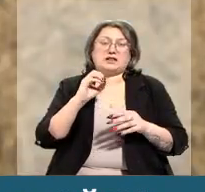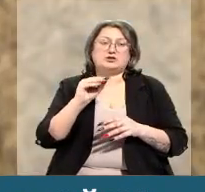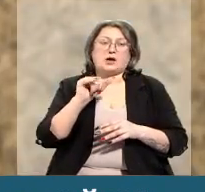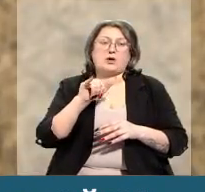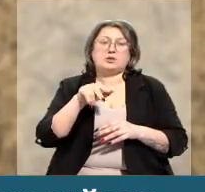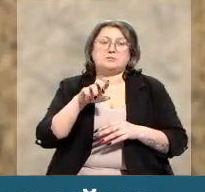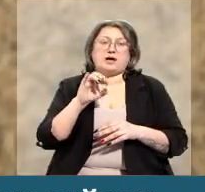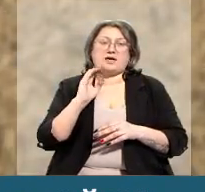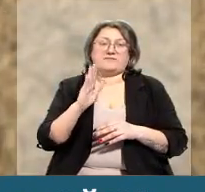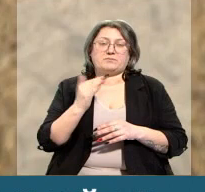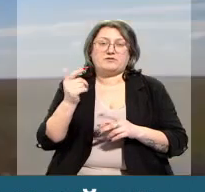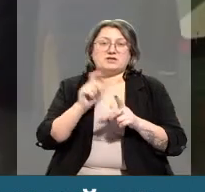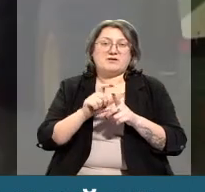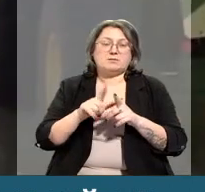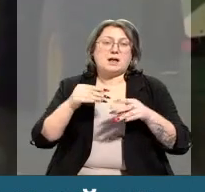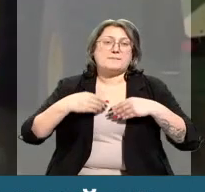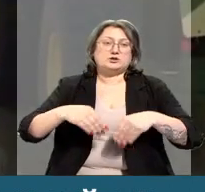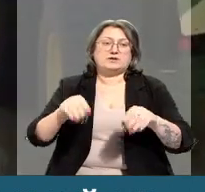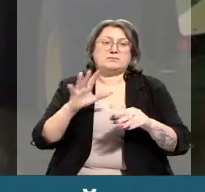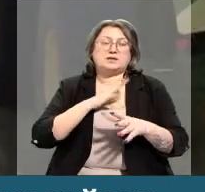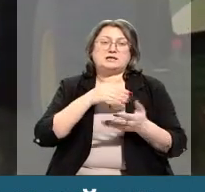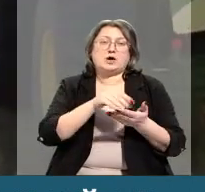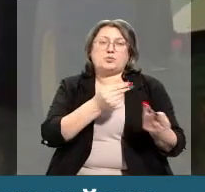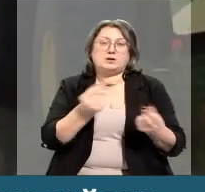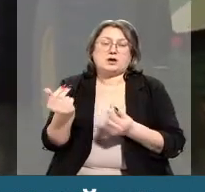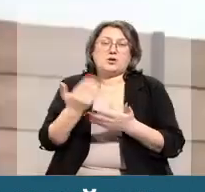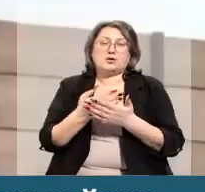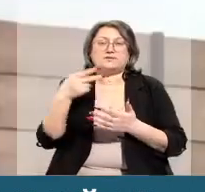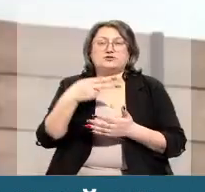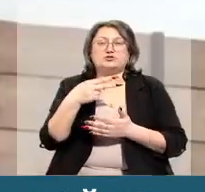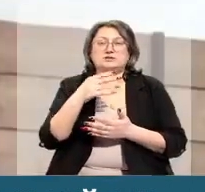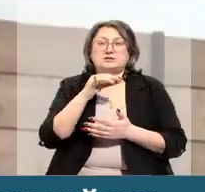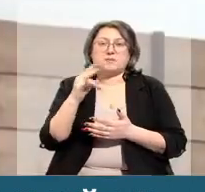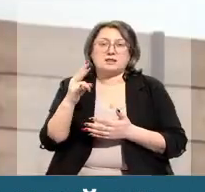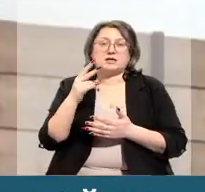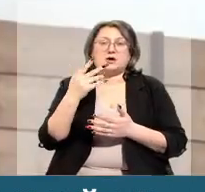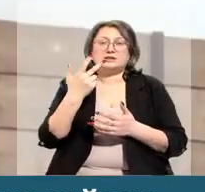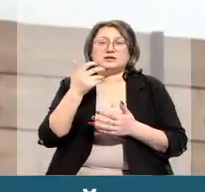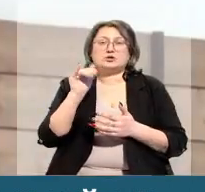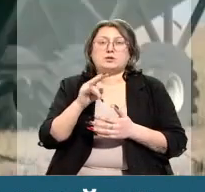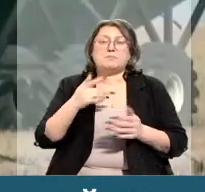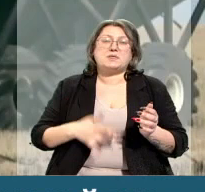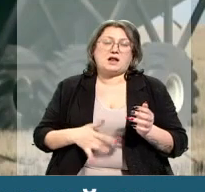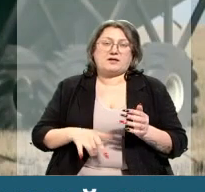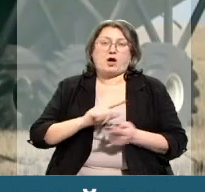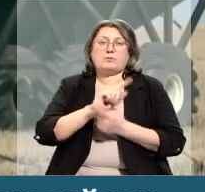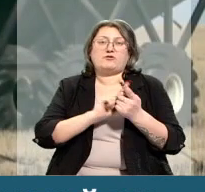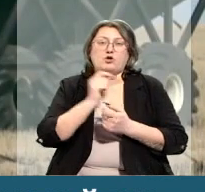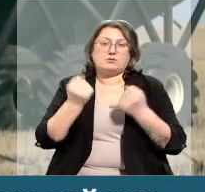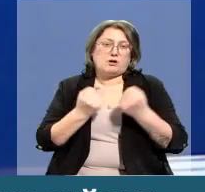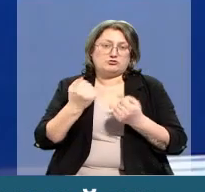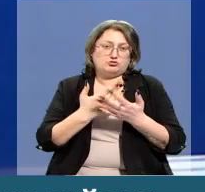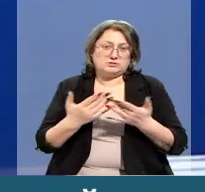Жаулыбаев. По его словам, для посева в регионе было закуплено более 2000 семян, около 300 тонн минералов. Обновлен парк